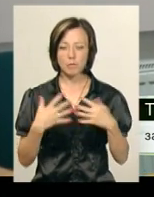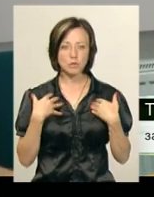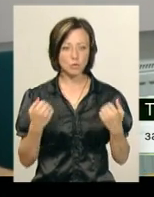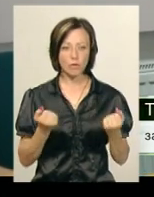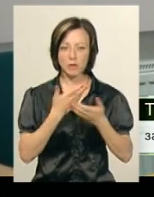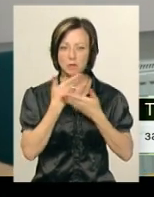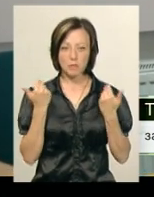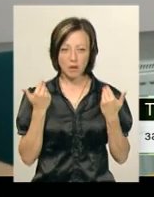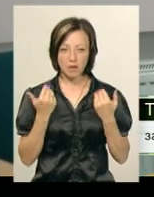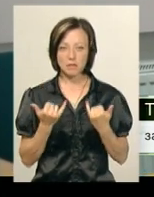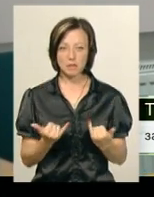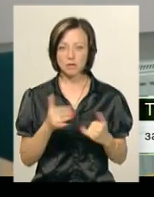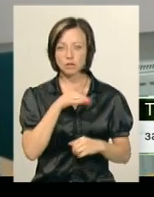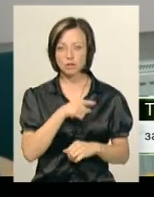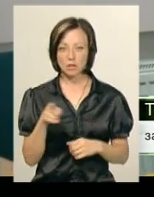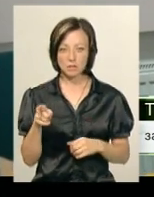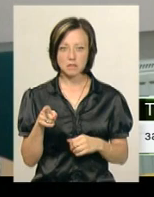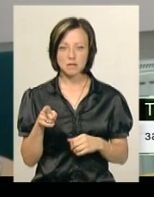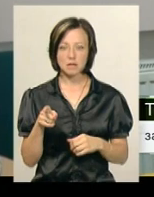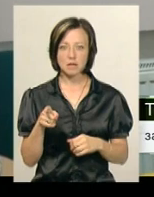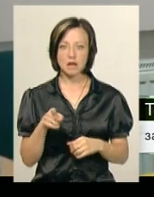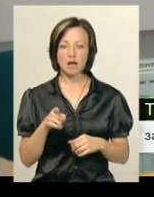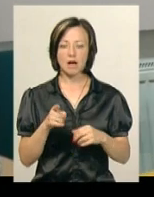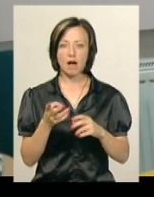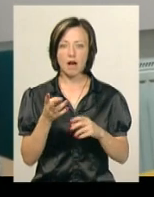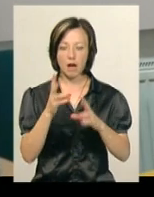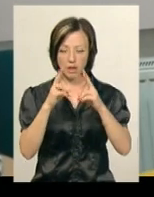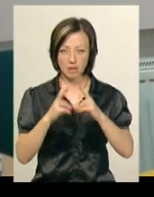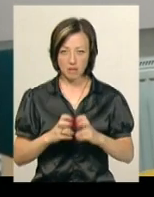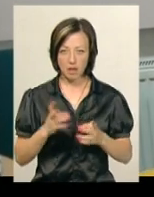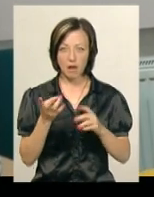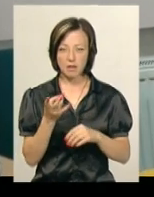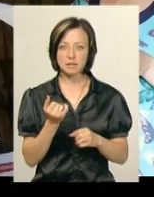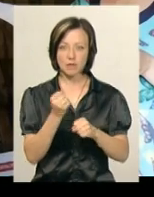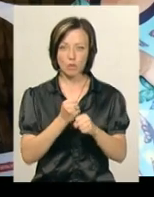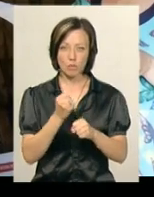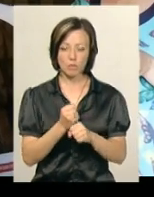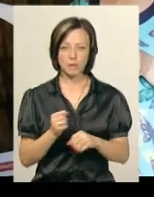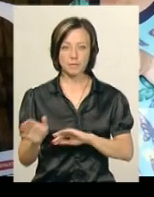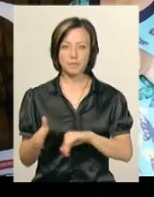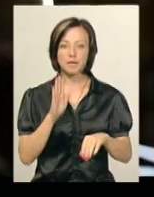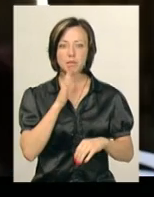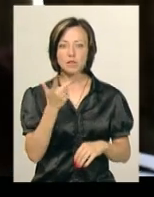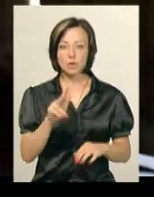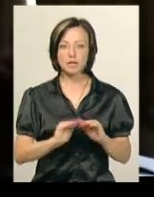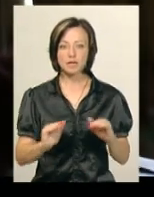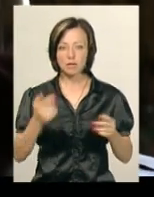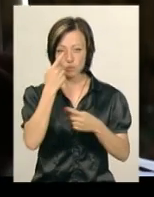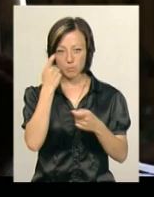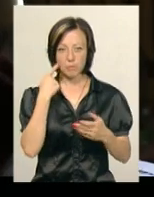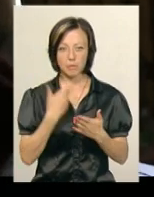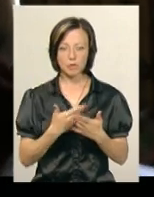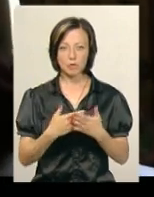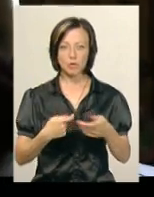'ям не маємо. На даний час взято всі аналізи, результатів ще в обробці». Матері трьох дітей сьогодні оголосили про